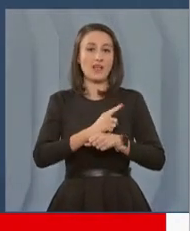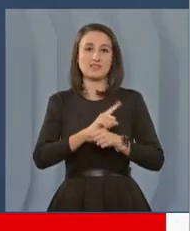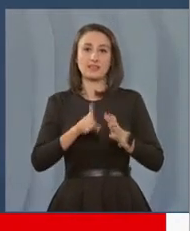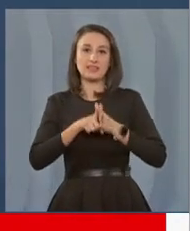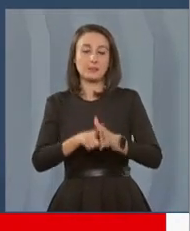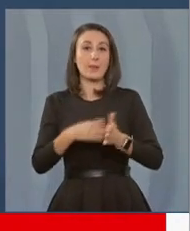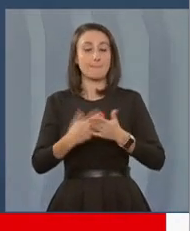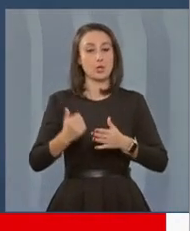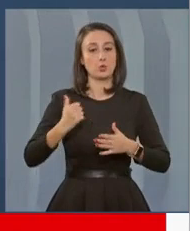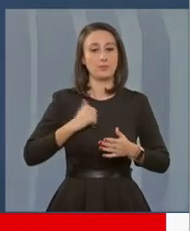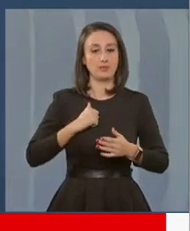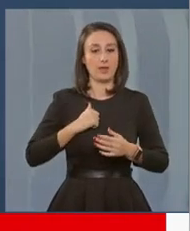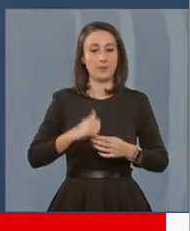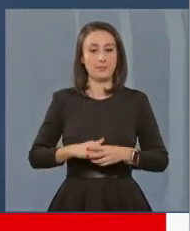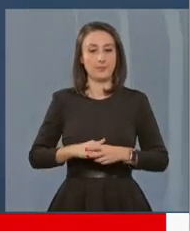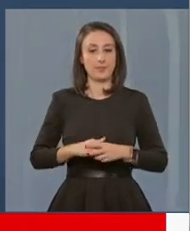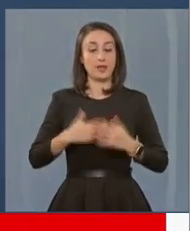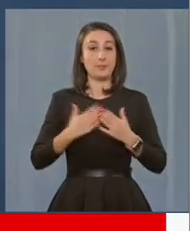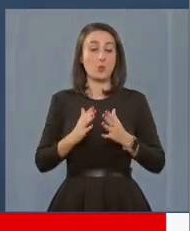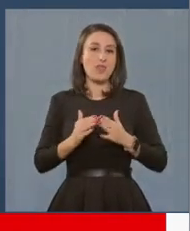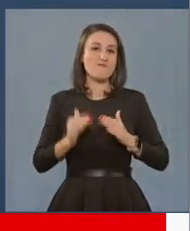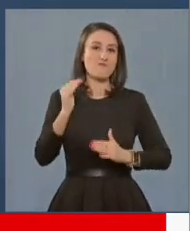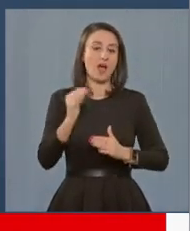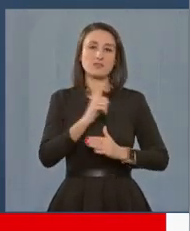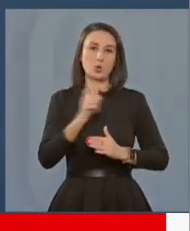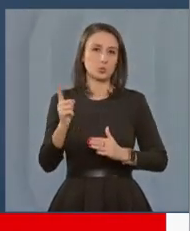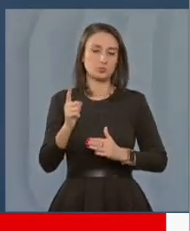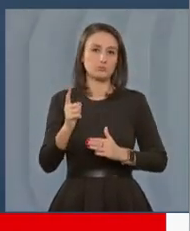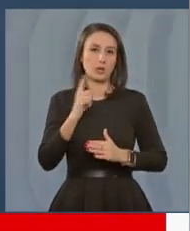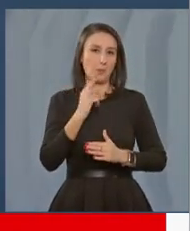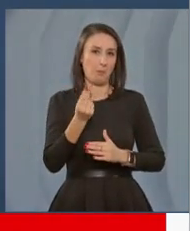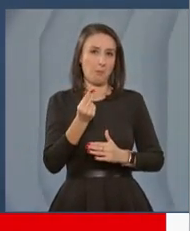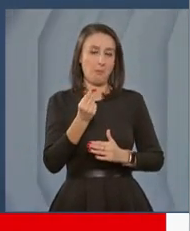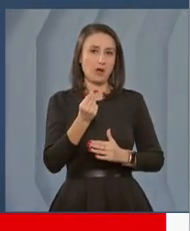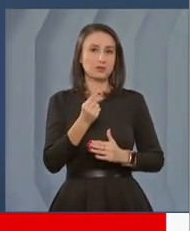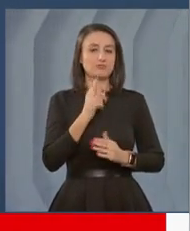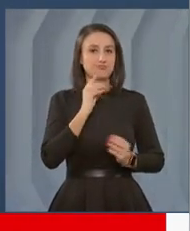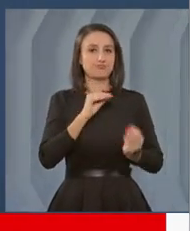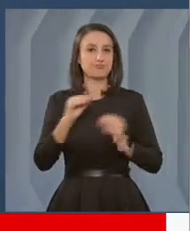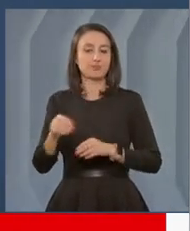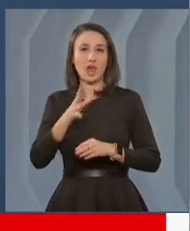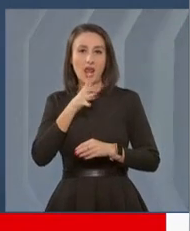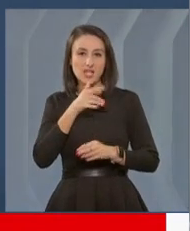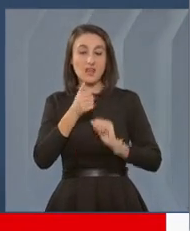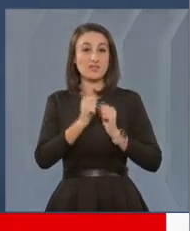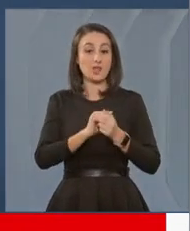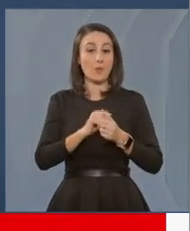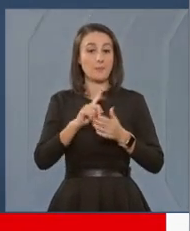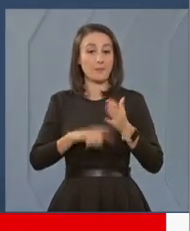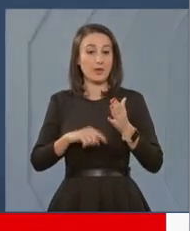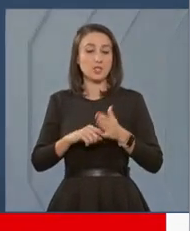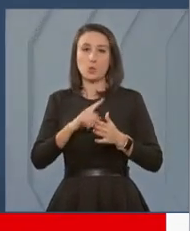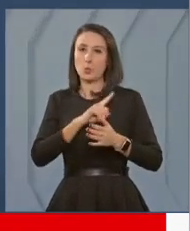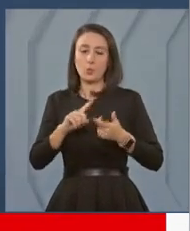militați. Pentru că inflația nu ține de banul trecerii în rezervă sau ieșirii la pensie, nu